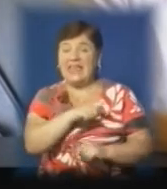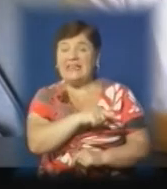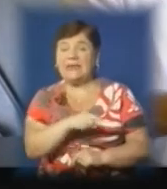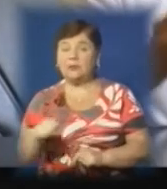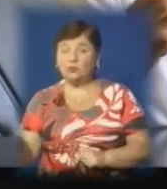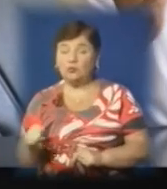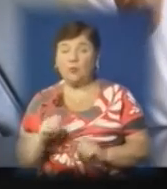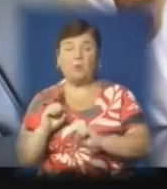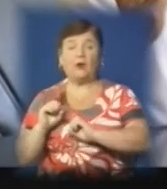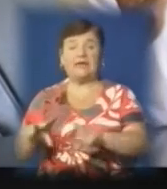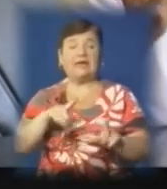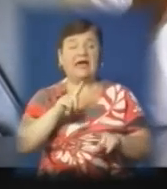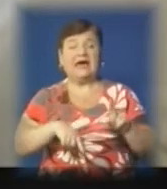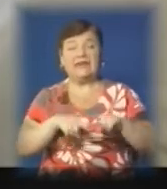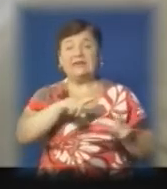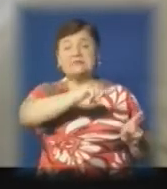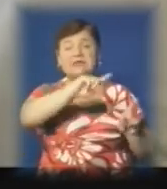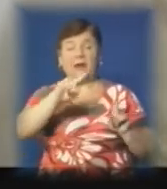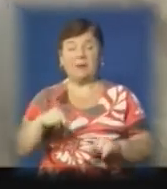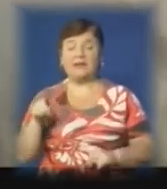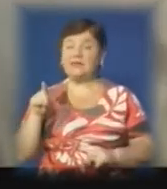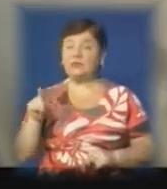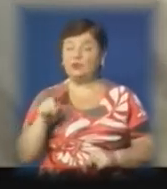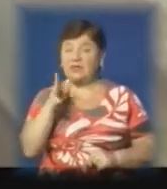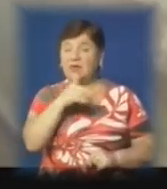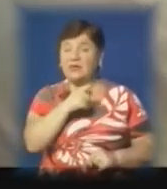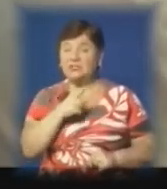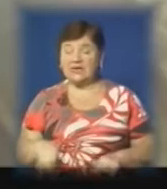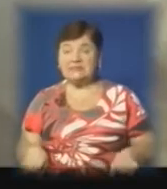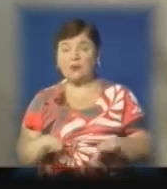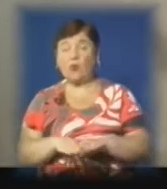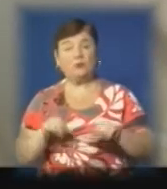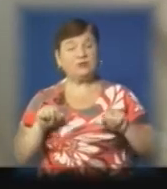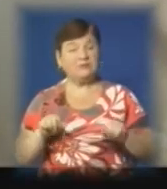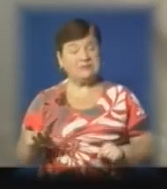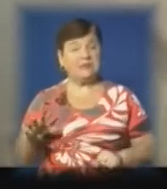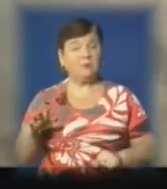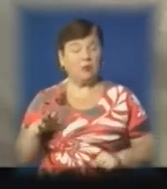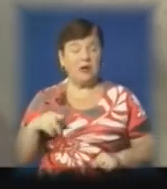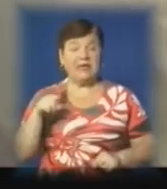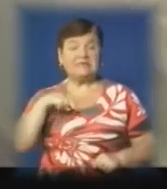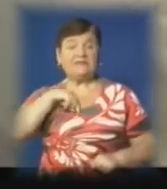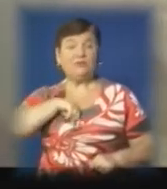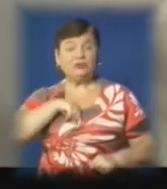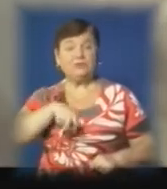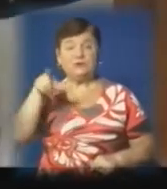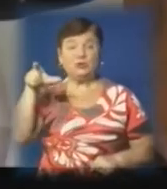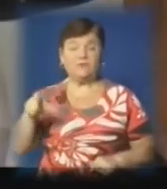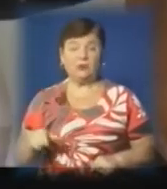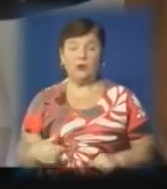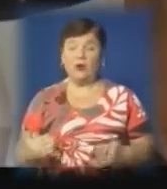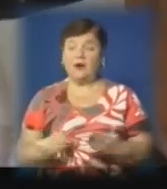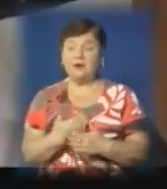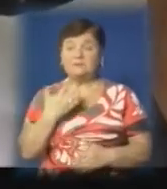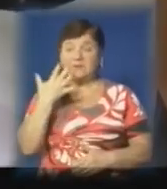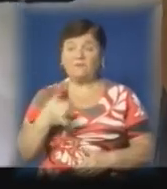довелось покинути рідне Закарпаття, адже на той час в краї такої можливості не було. Саме це посіюло в душі чоловіка нову мрію –